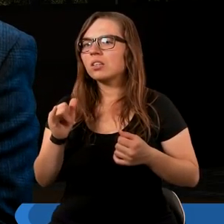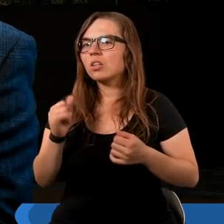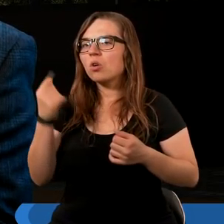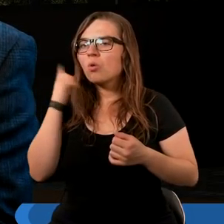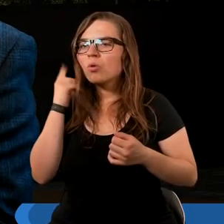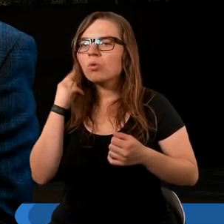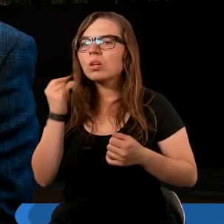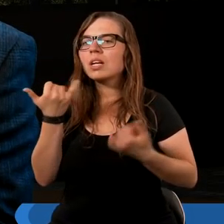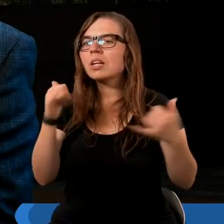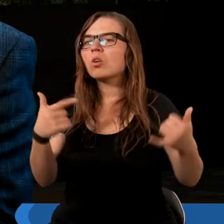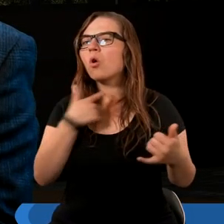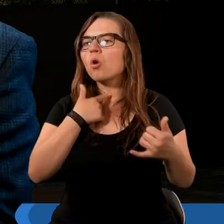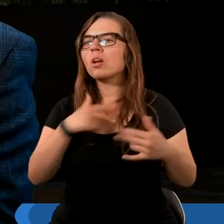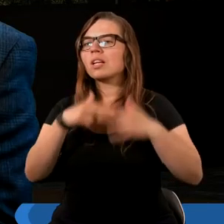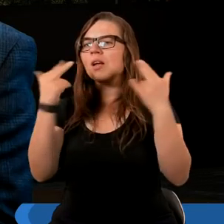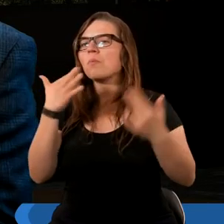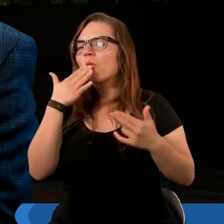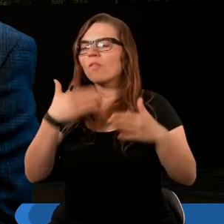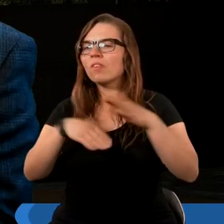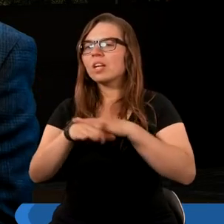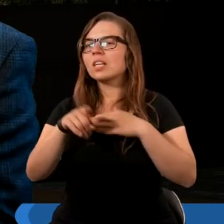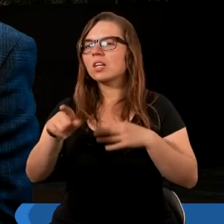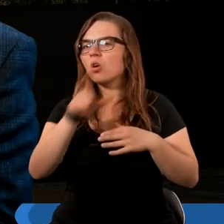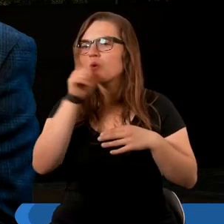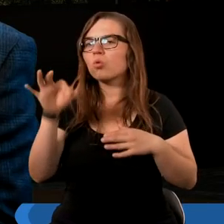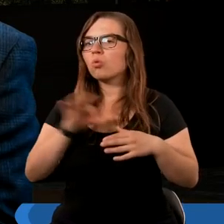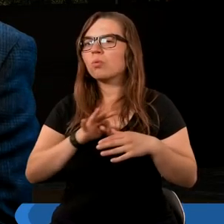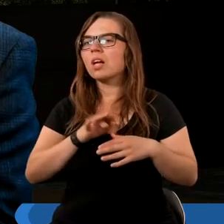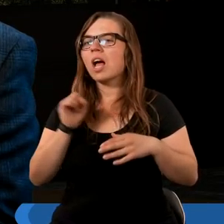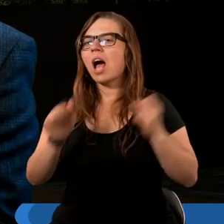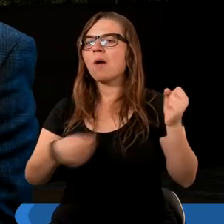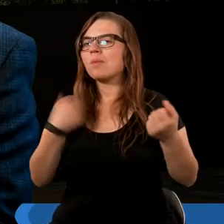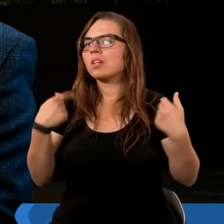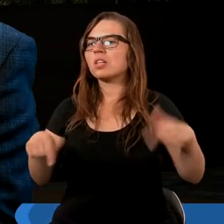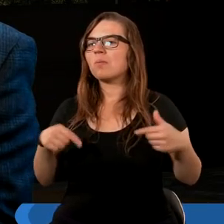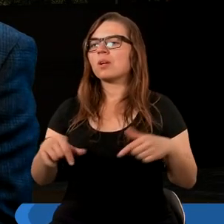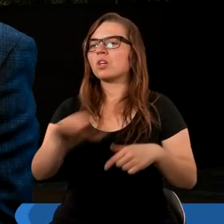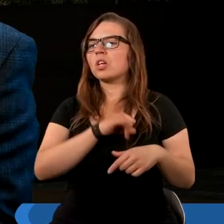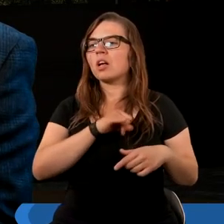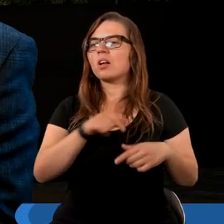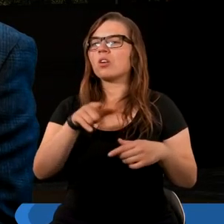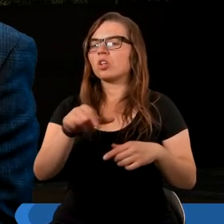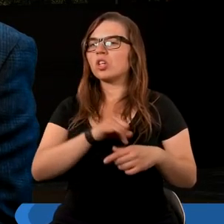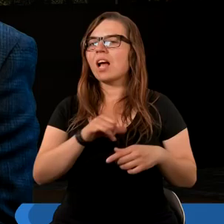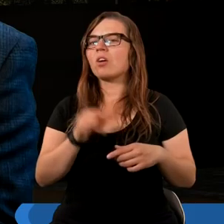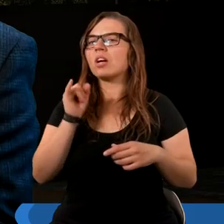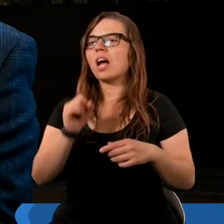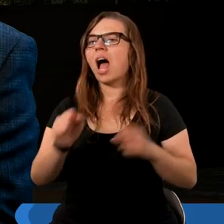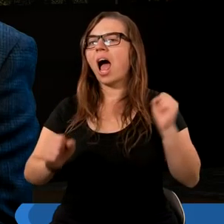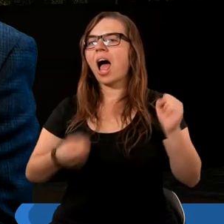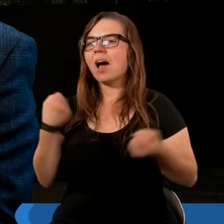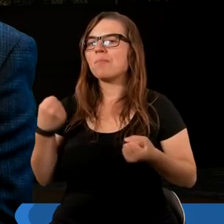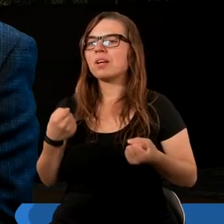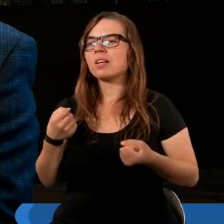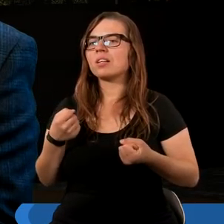I usłyszałem inny głos z nieba mówiący wyjdźcie z niego, ludu mój, abyście nie byli uczestnikami jego grzechów i